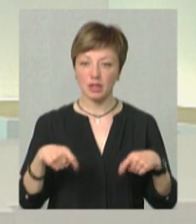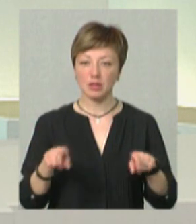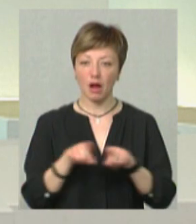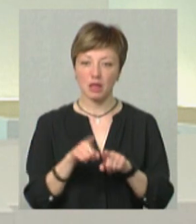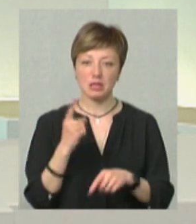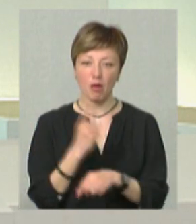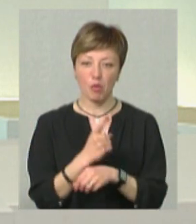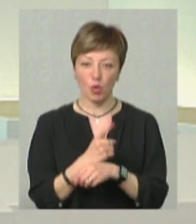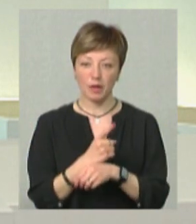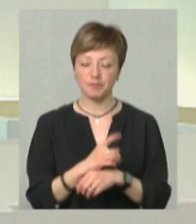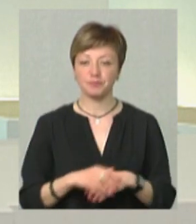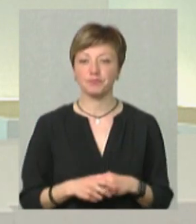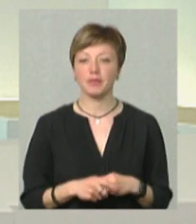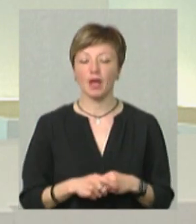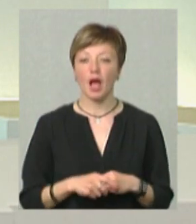заборона.